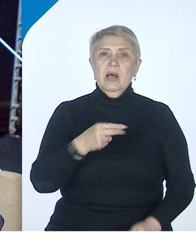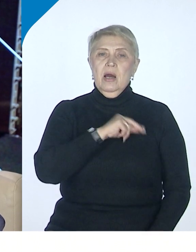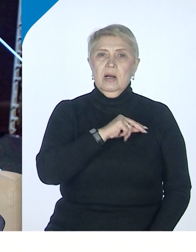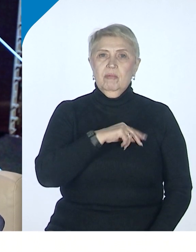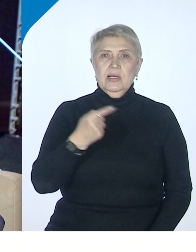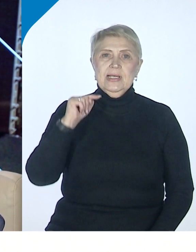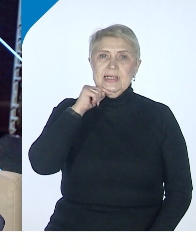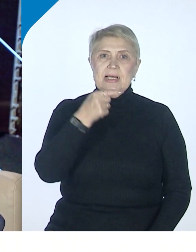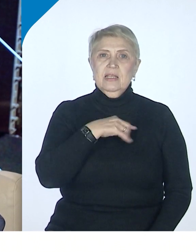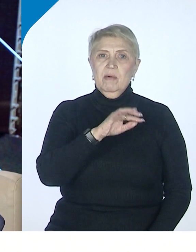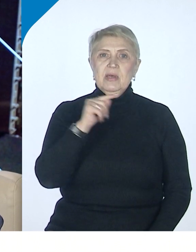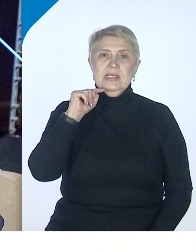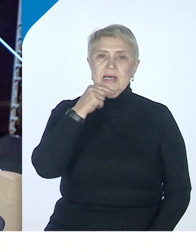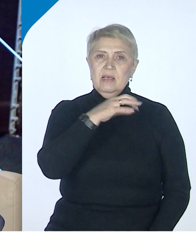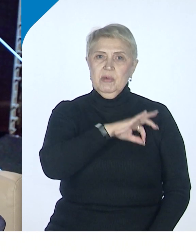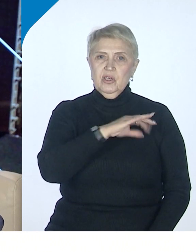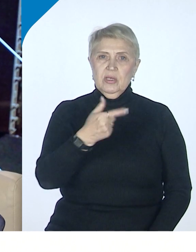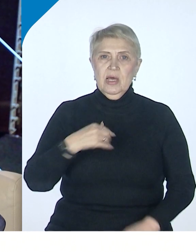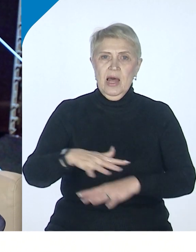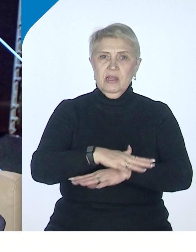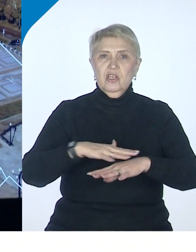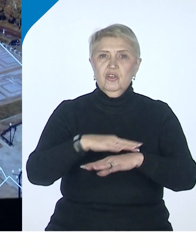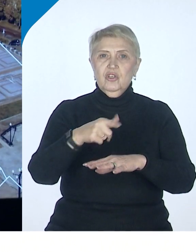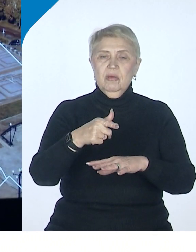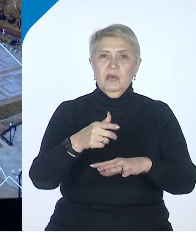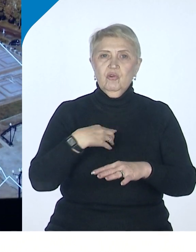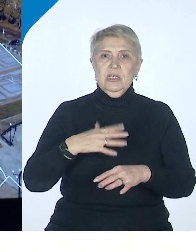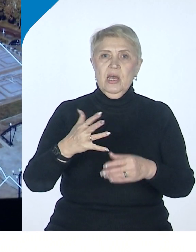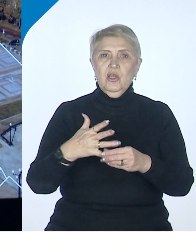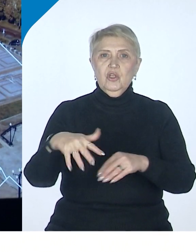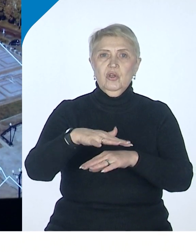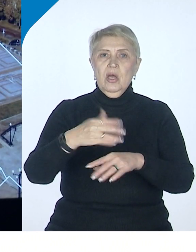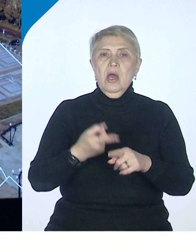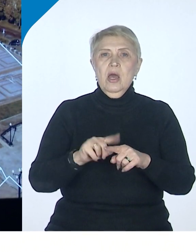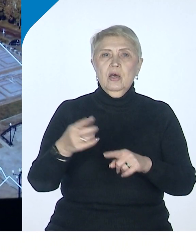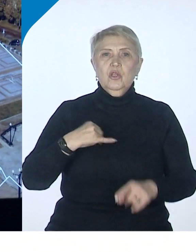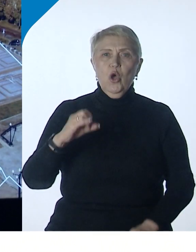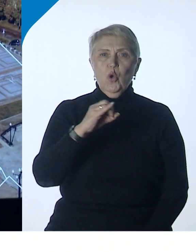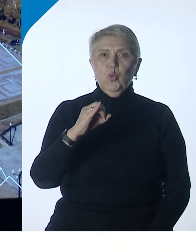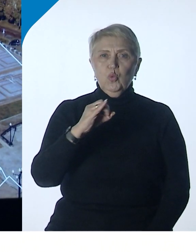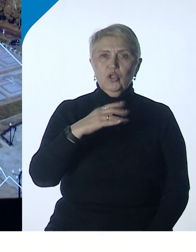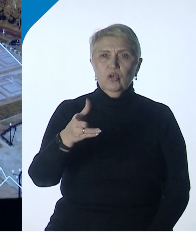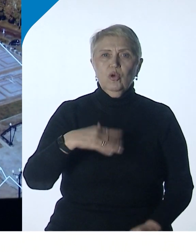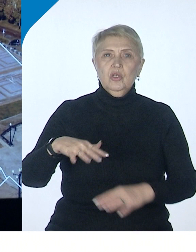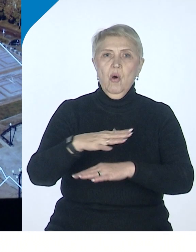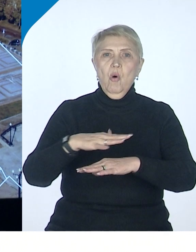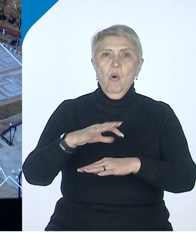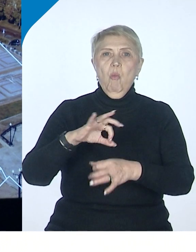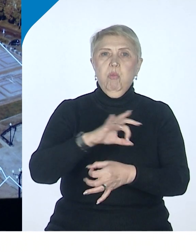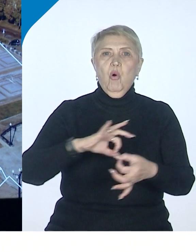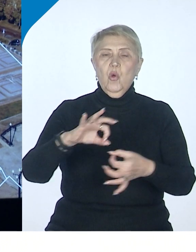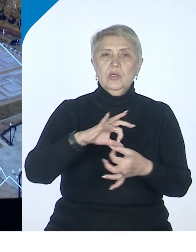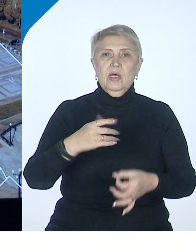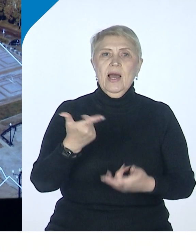экономически насыщенными территориями. Это вот Южный поезд Дальнего Востока. Там, где